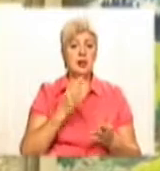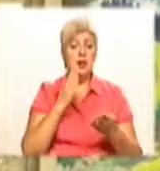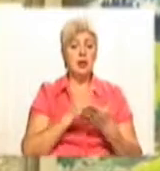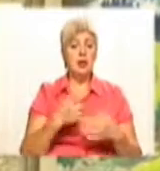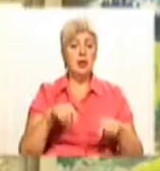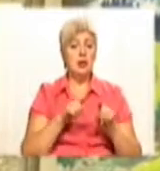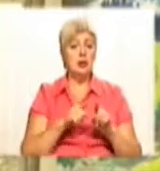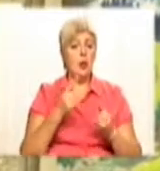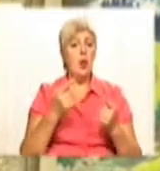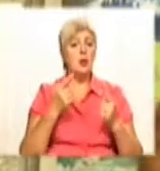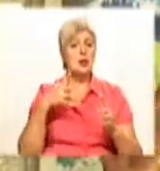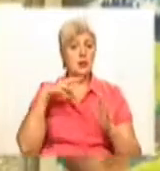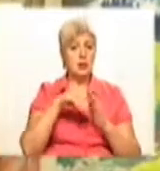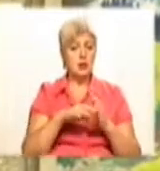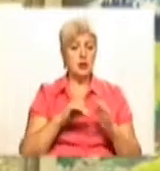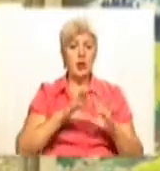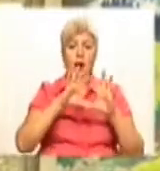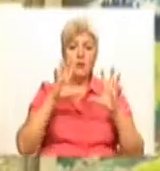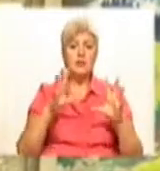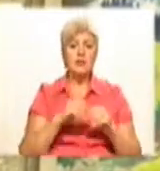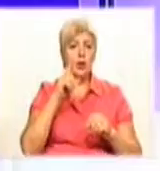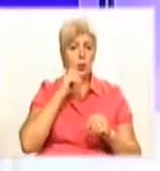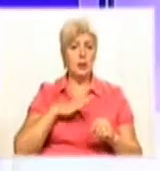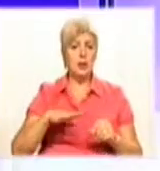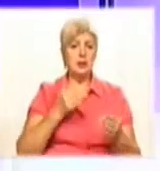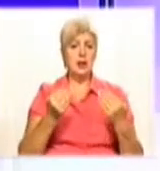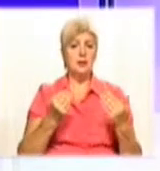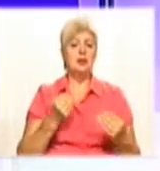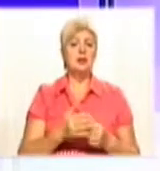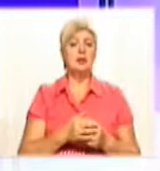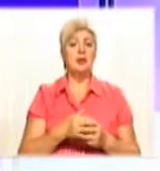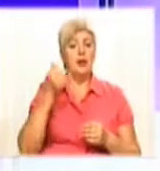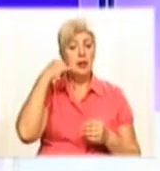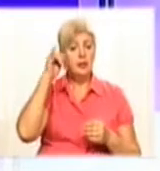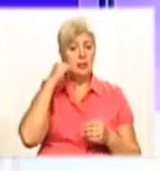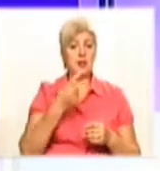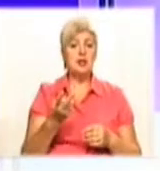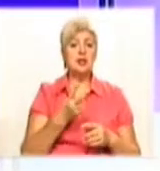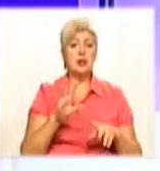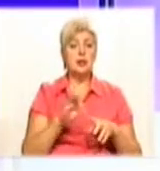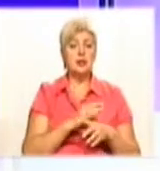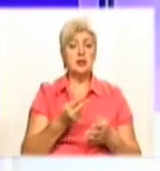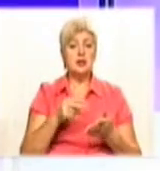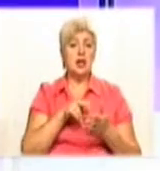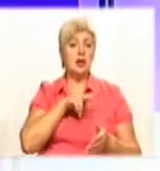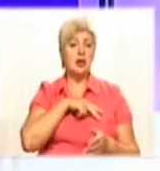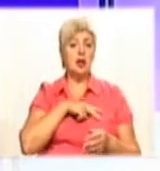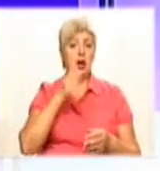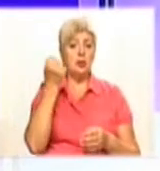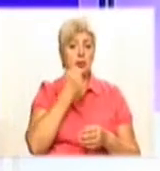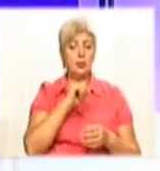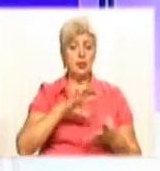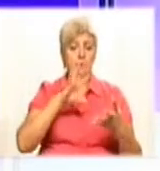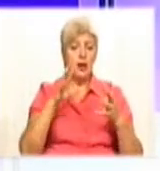значення – виставка всеукраїнська. Криворізське подружжя стало лауреатами загальнонаціонального